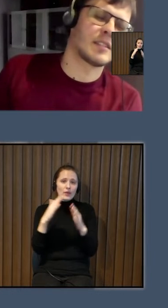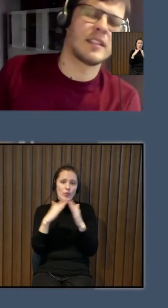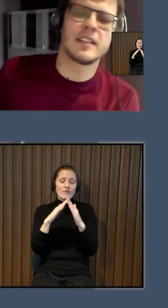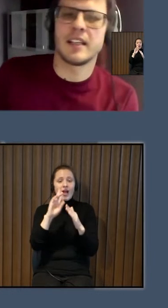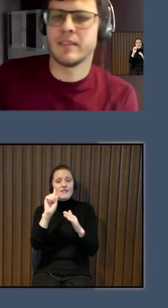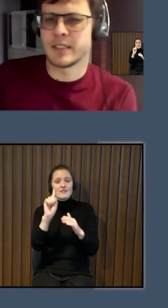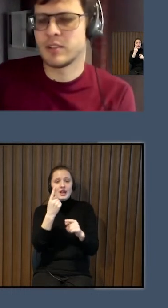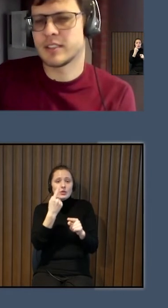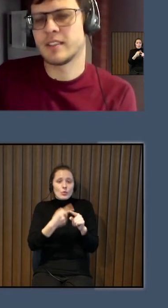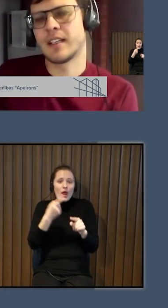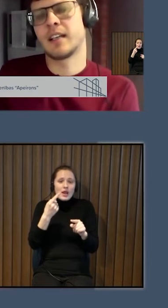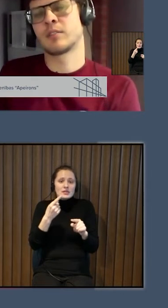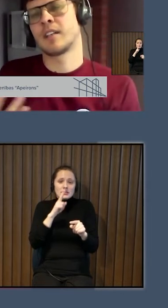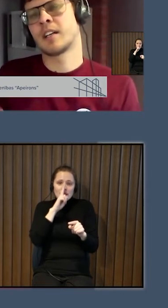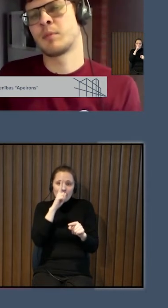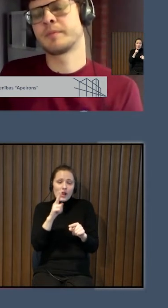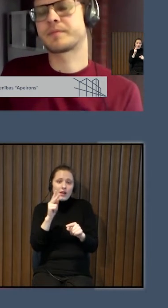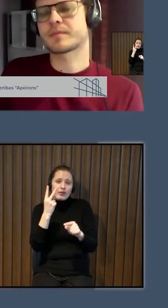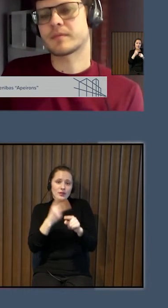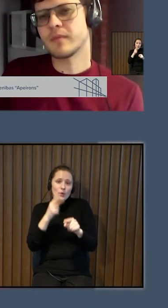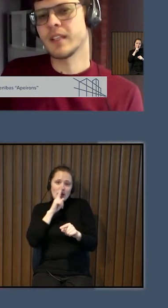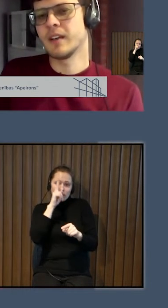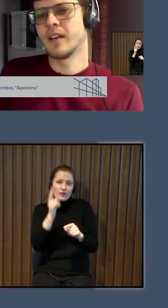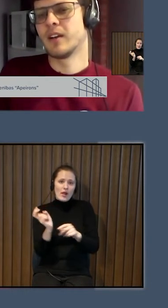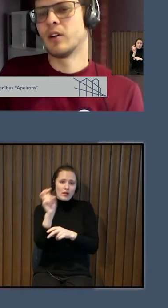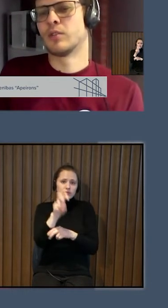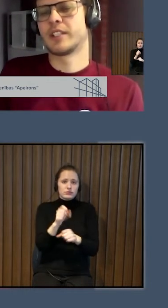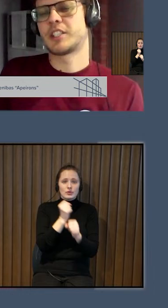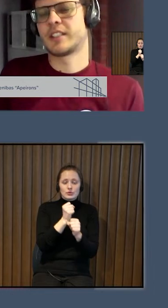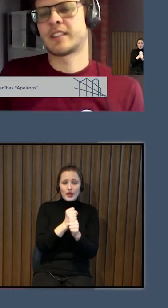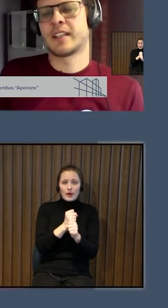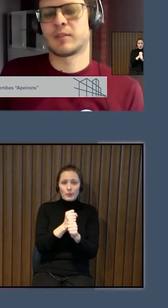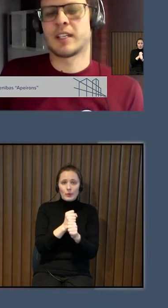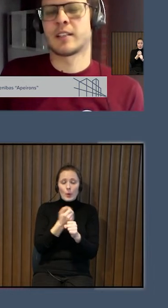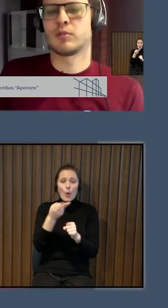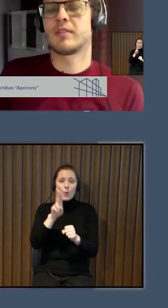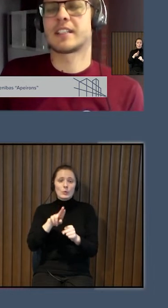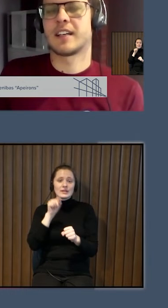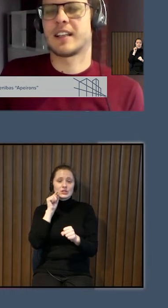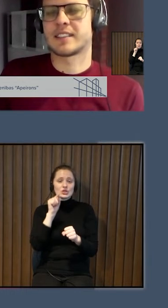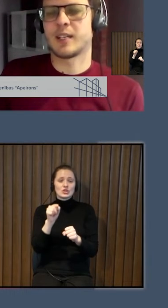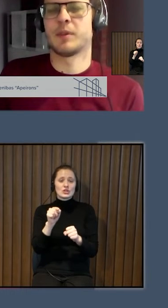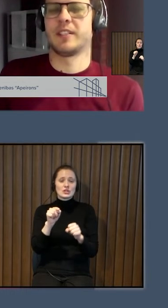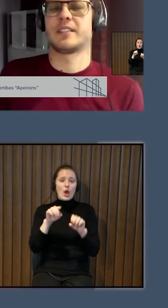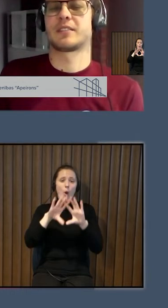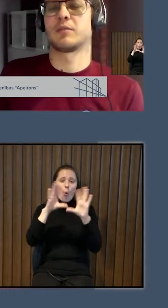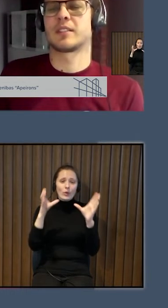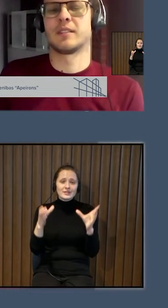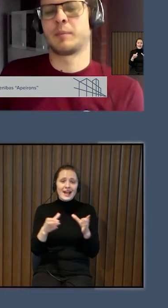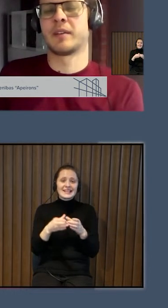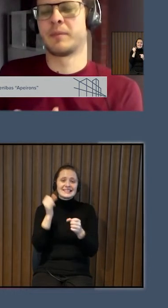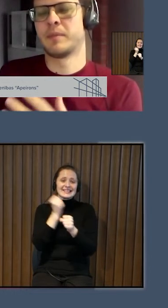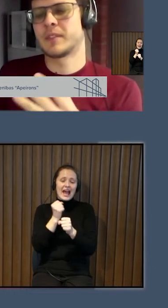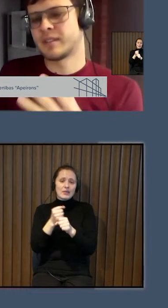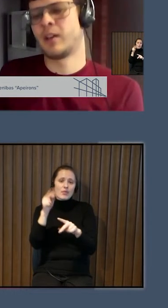ierasties nedēļā vai divreiz nedēļā uz darbu. Un šīs tādas universālās darba vietas.